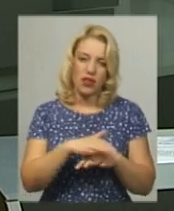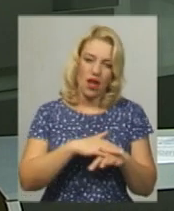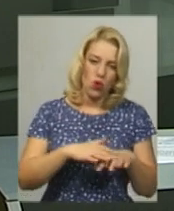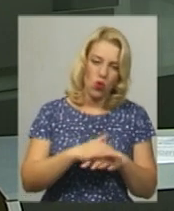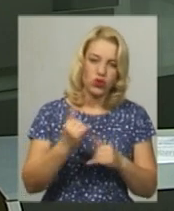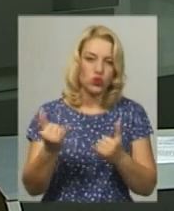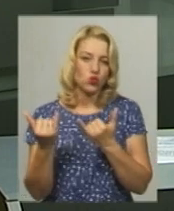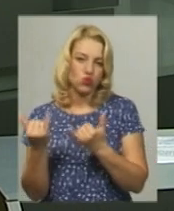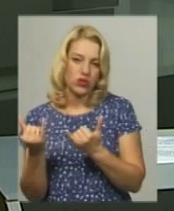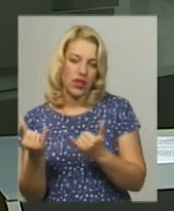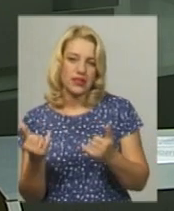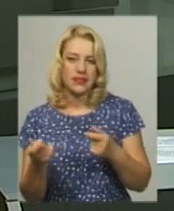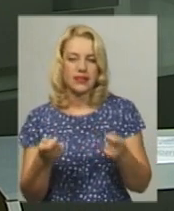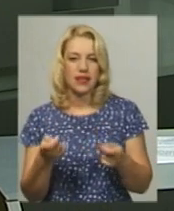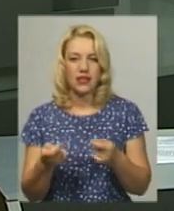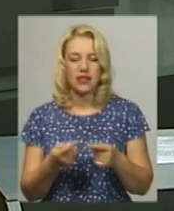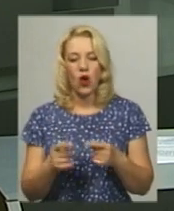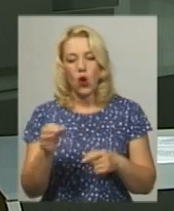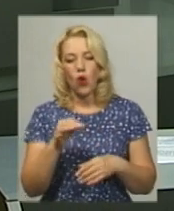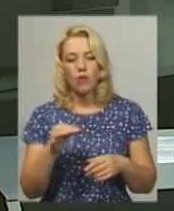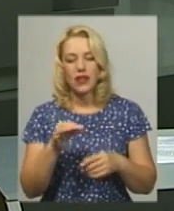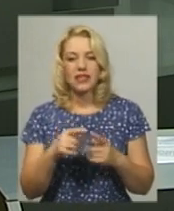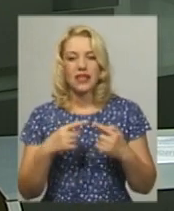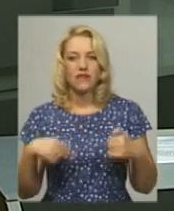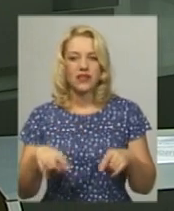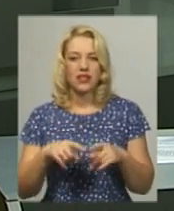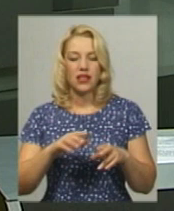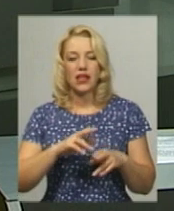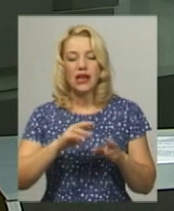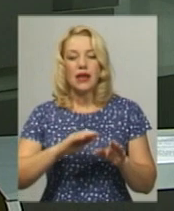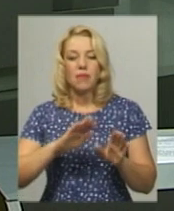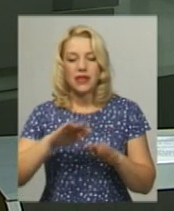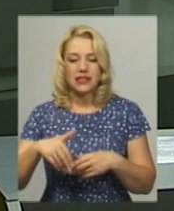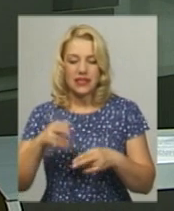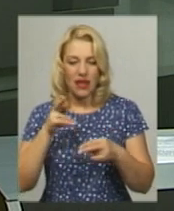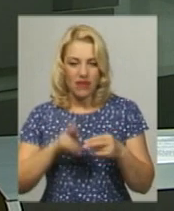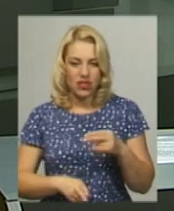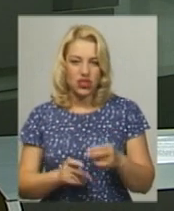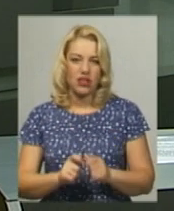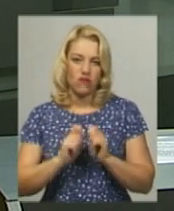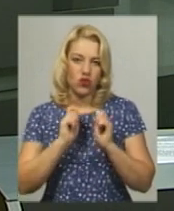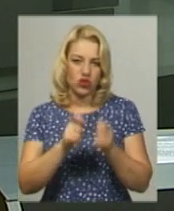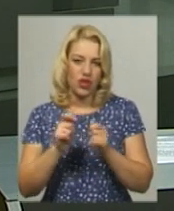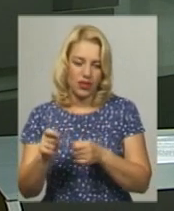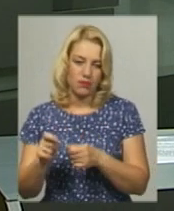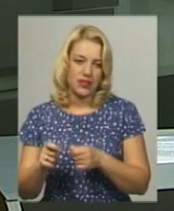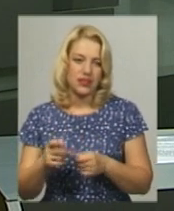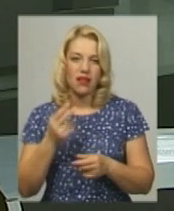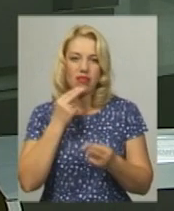Обласне відділення Всеукраїнського об'єднання ветеранів після завершення вручає кращим і найактивнішим танцюристам призи.